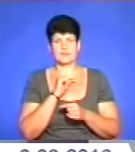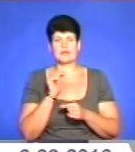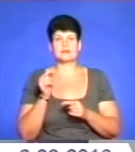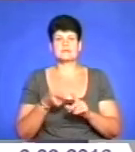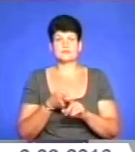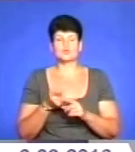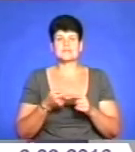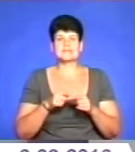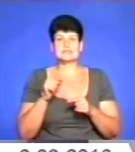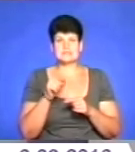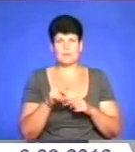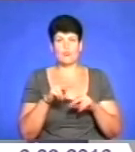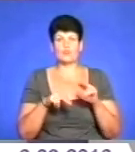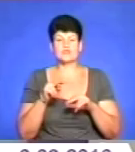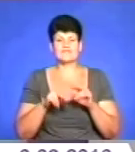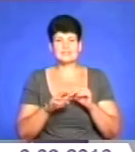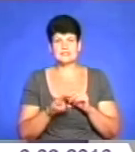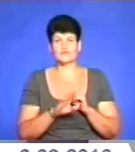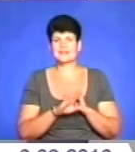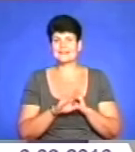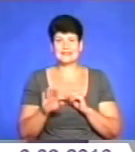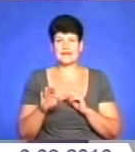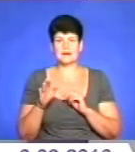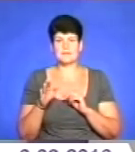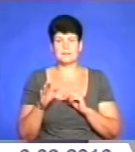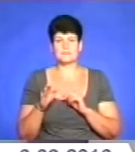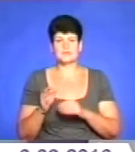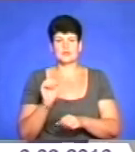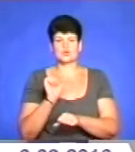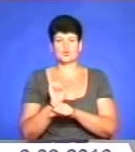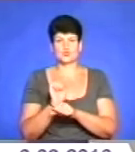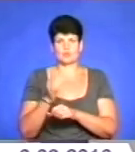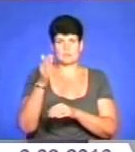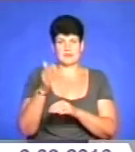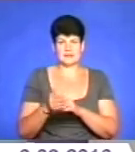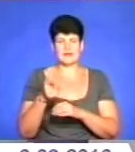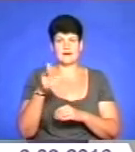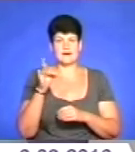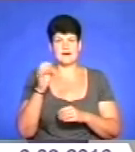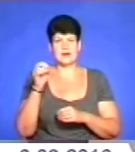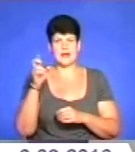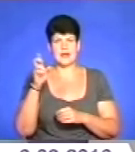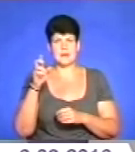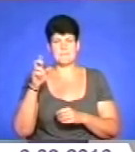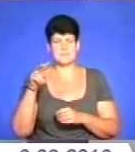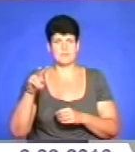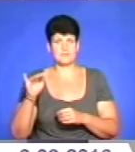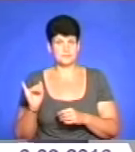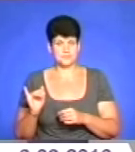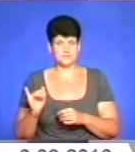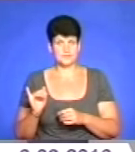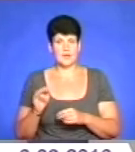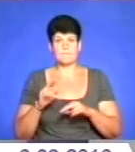будівництво не перегорожування гребель, як зараз багато дискусій з цього приводу,